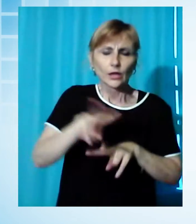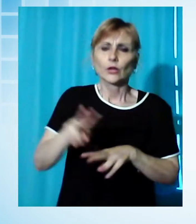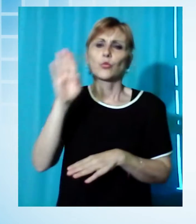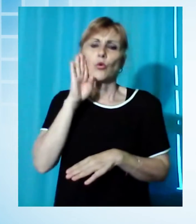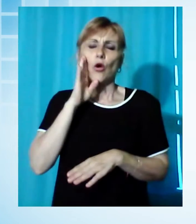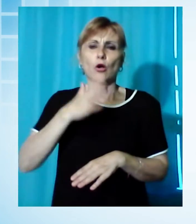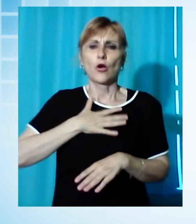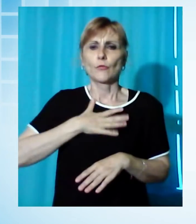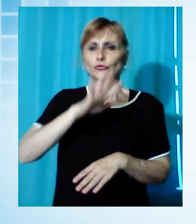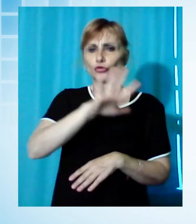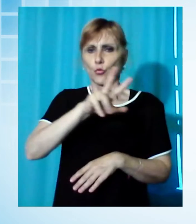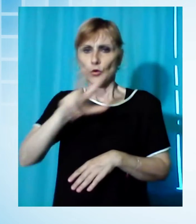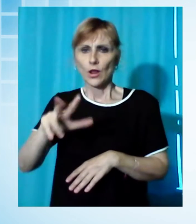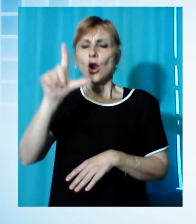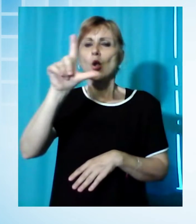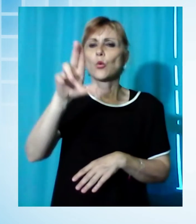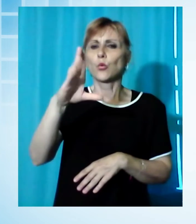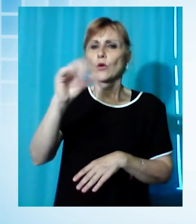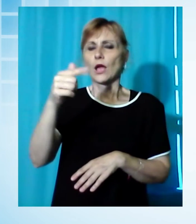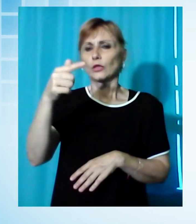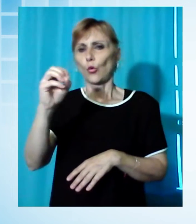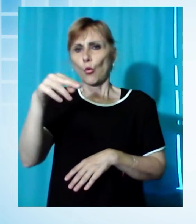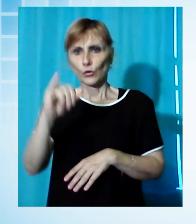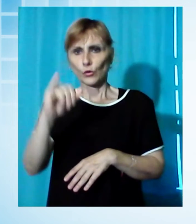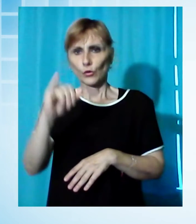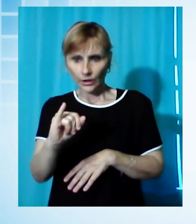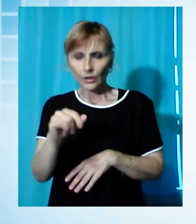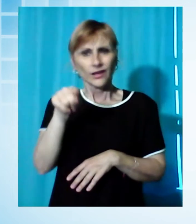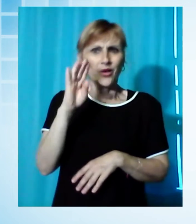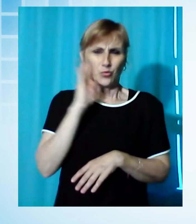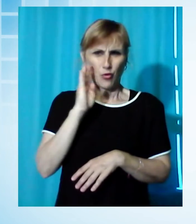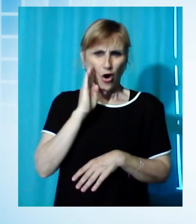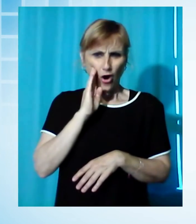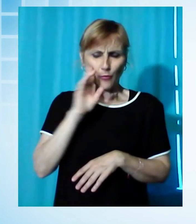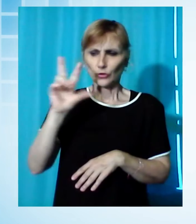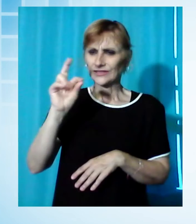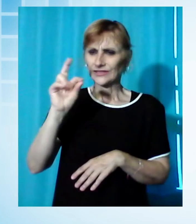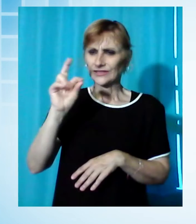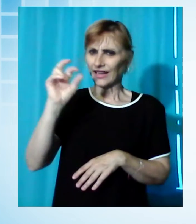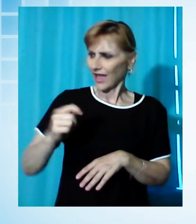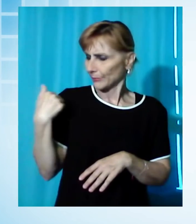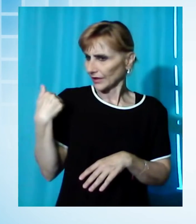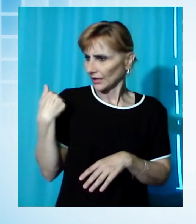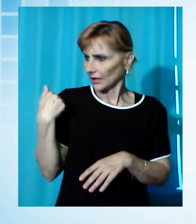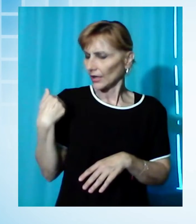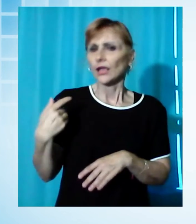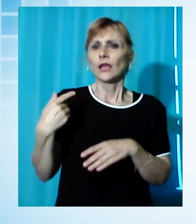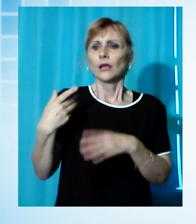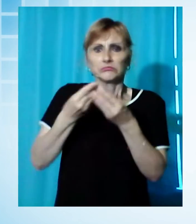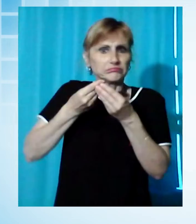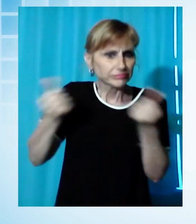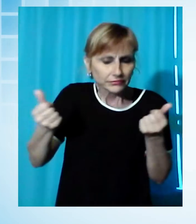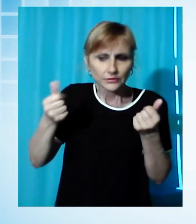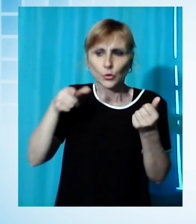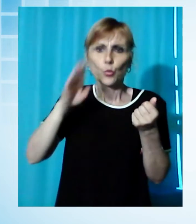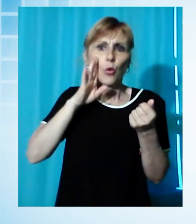Pietrasanta residente al Pollino di cui dal 30 aprile scorso non si hanno più notizie da quando è uscito in bicicletta il suo unico mezzo di